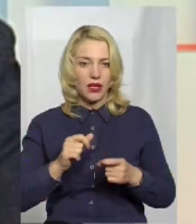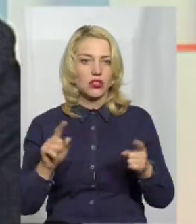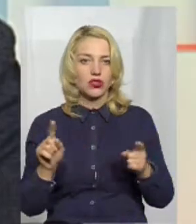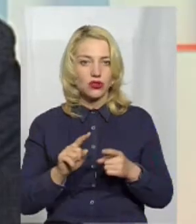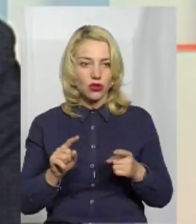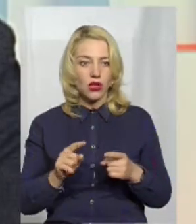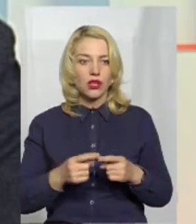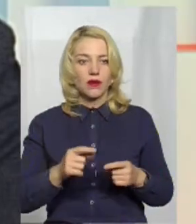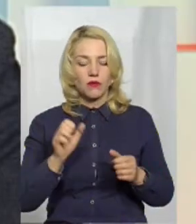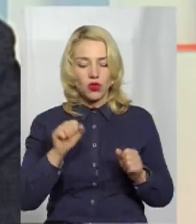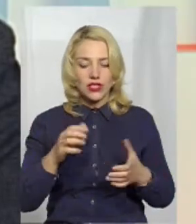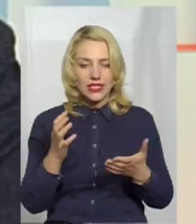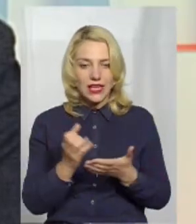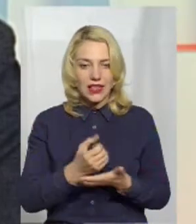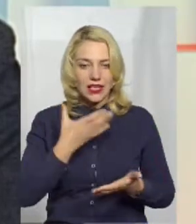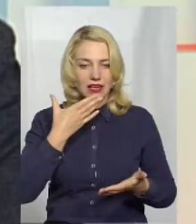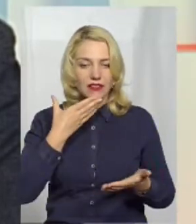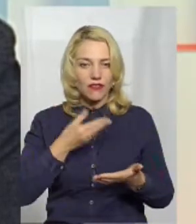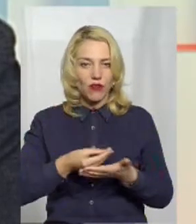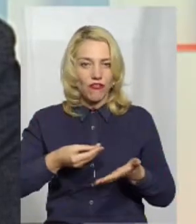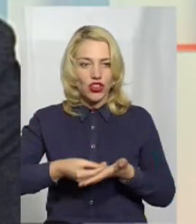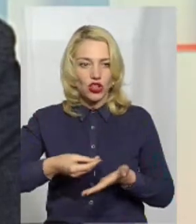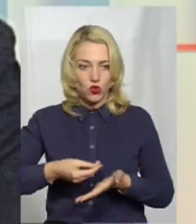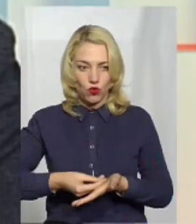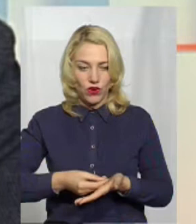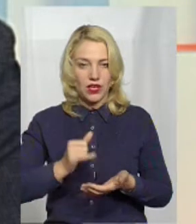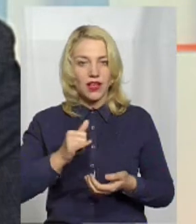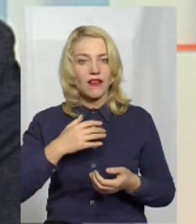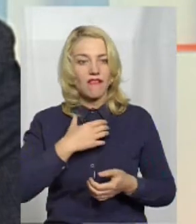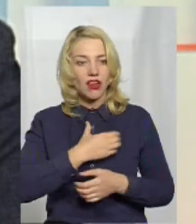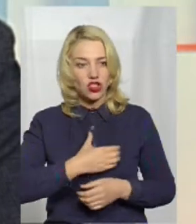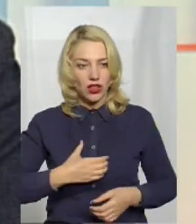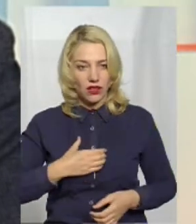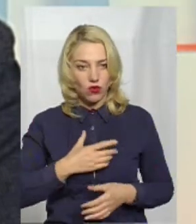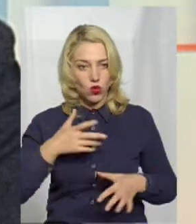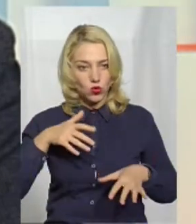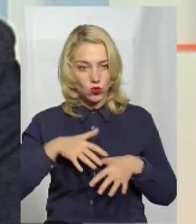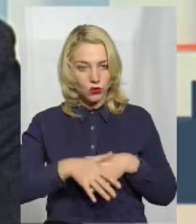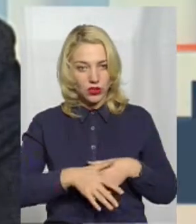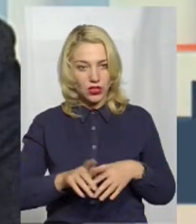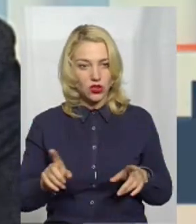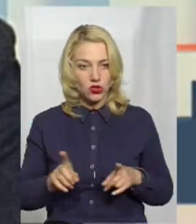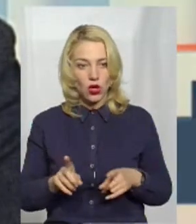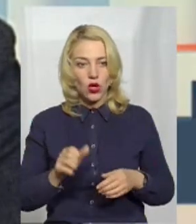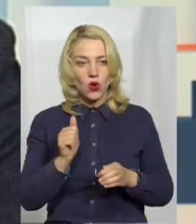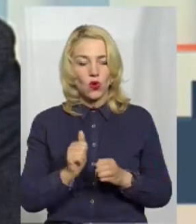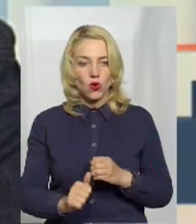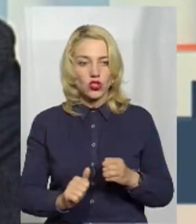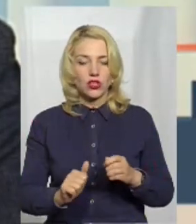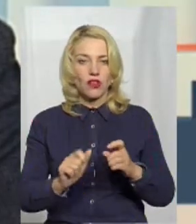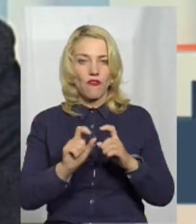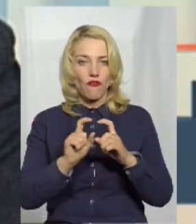знайти певне фінансування. Тобто, і дуже важливо розуміти, що кожен фонд,